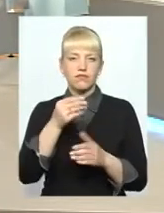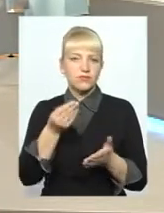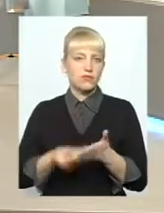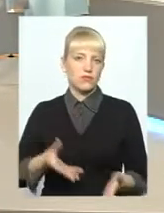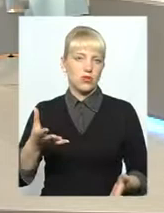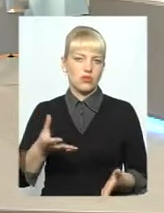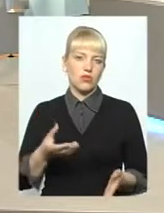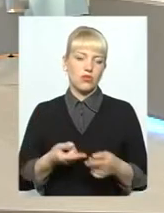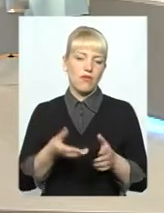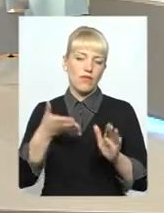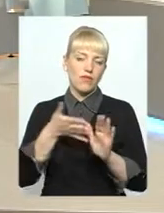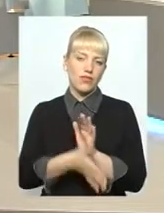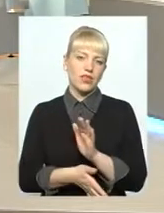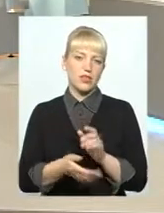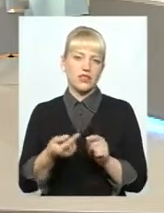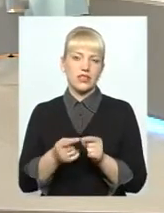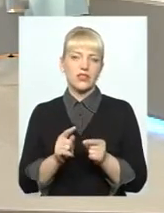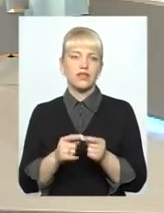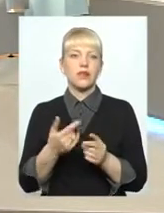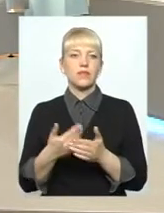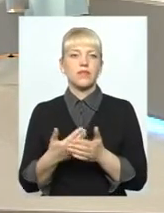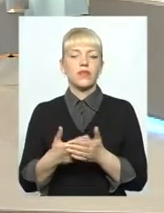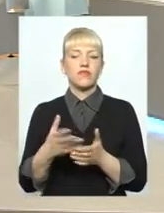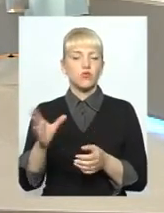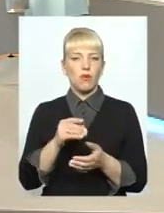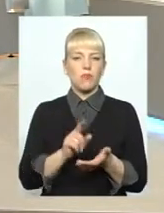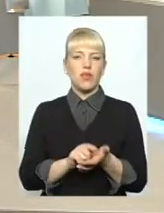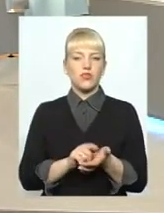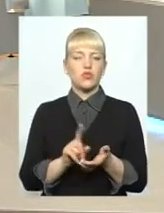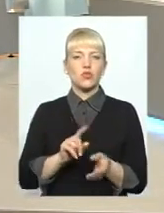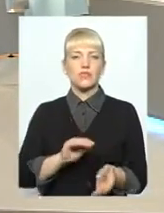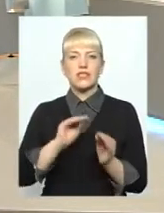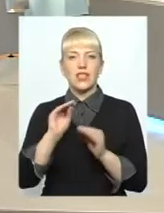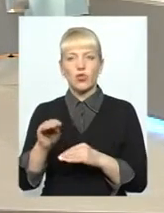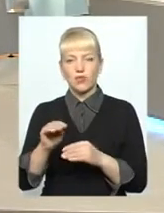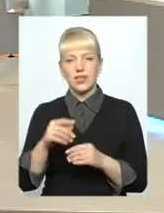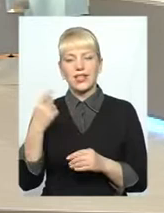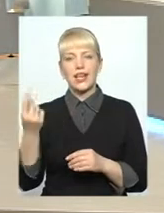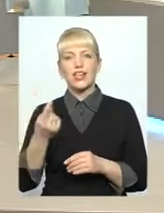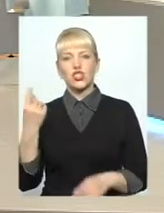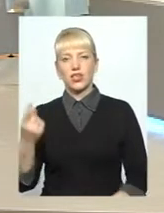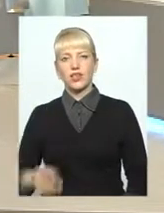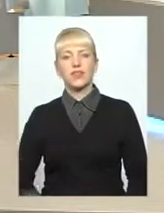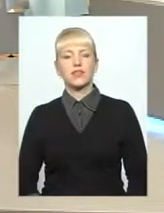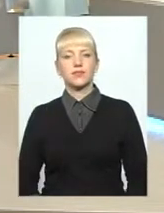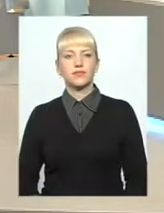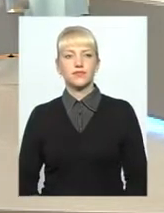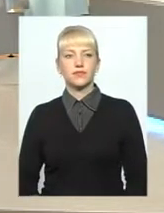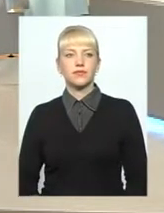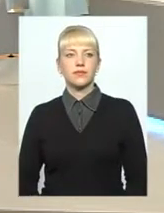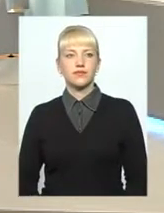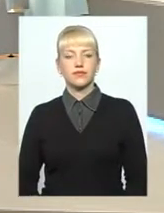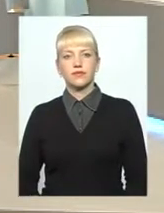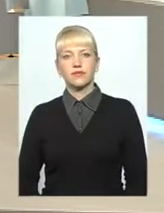витратити майже всю пенсію на те, щоб встановити лічильник. Дякую за